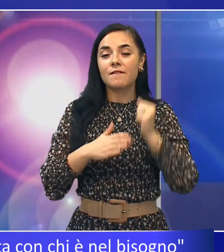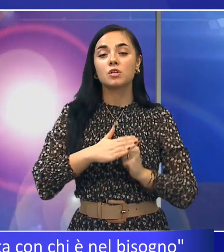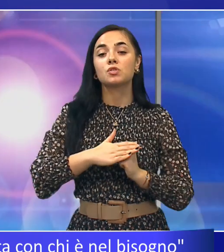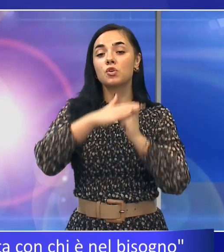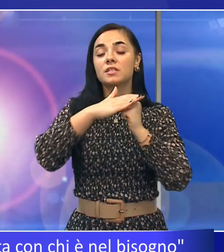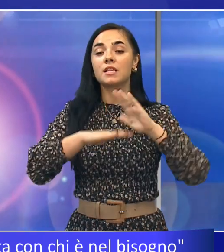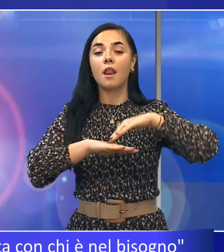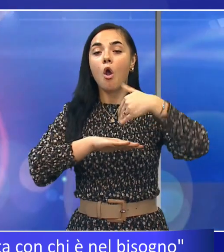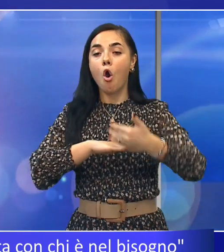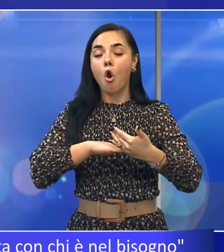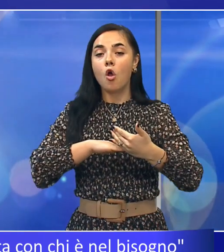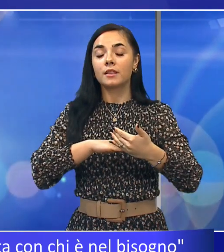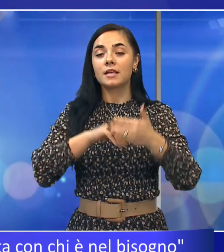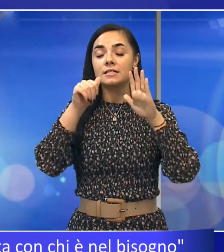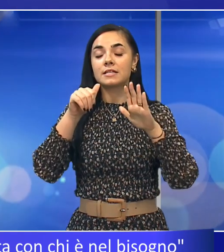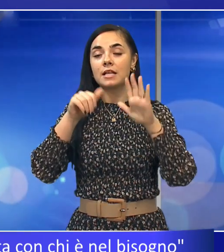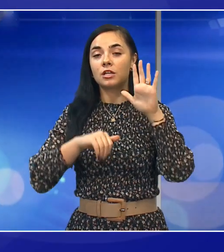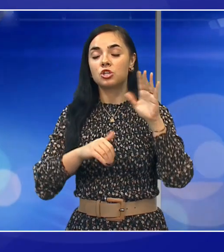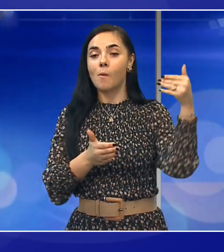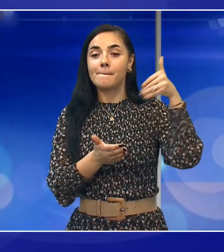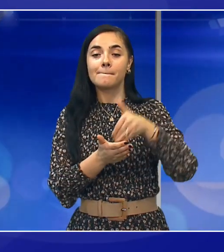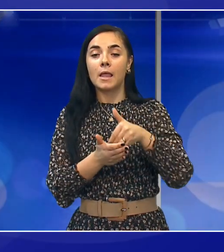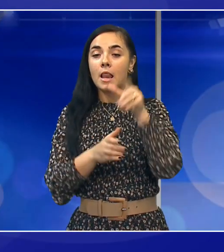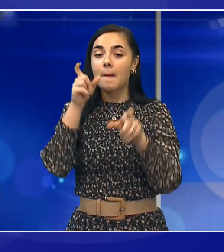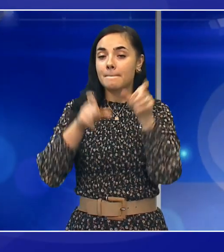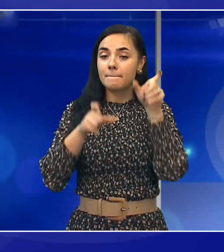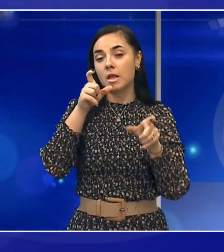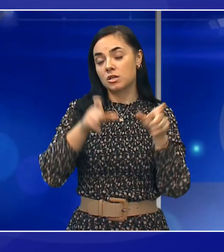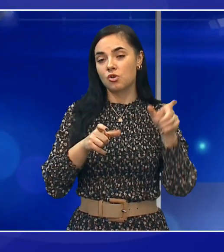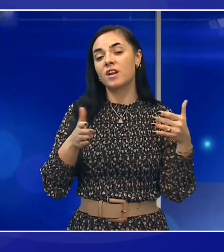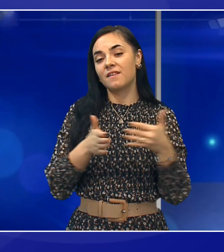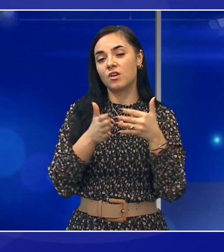oltre 65.000 persone bisognose.